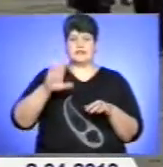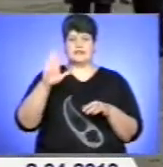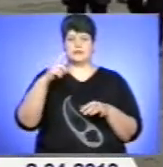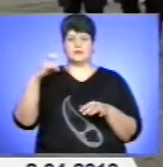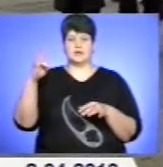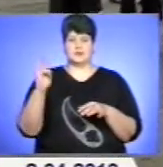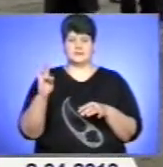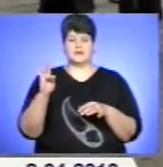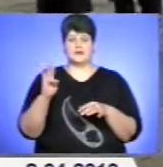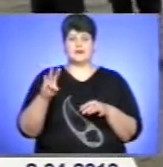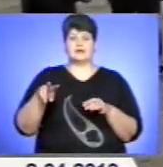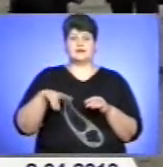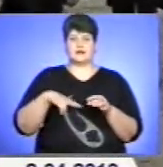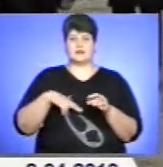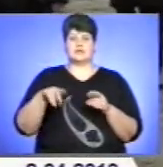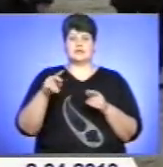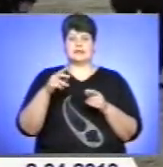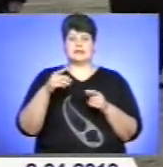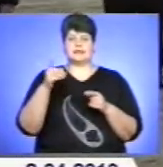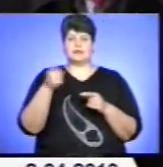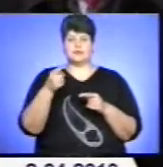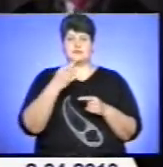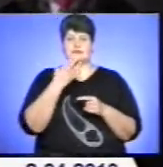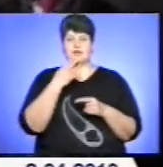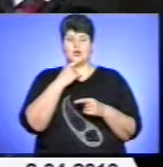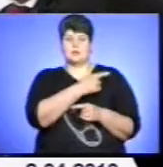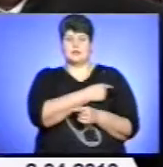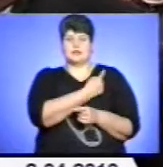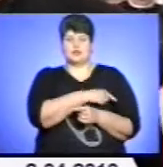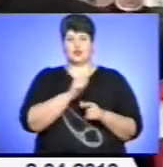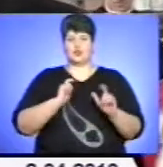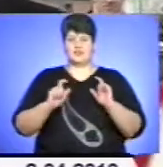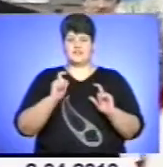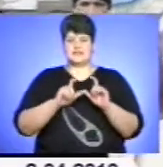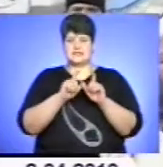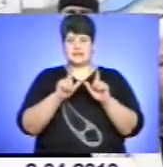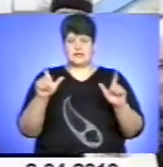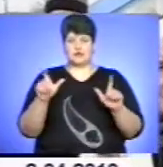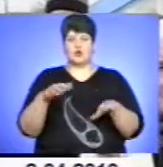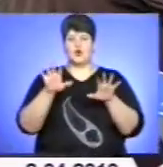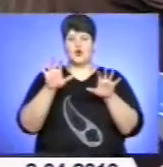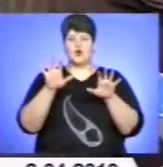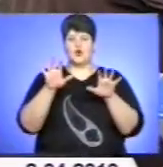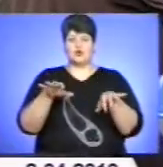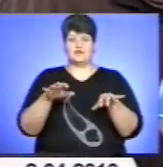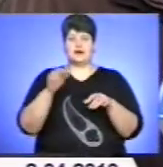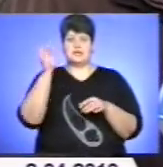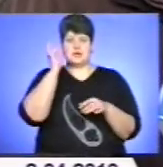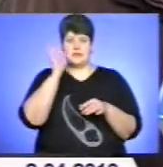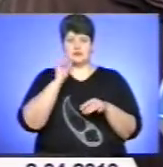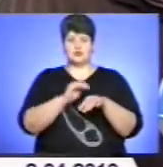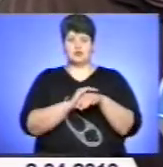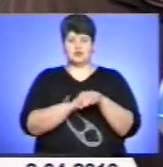Хоптян, ректор Тернопільського національного медичного університету Леонід Ковальчук та голова Німецького благодійного фонду